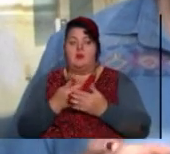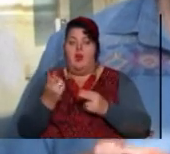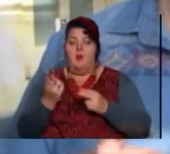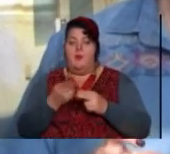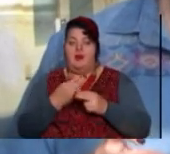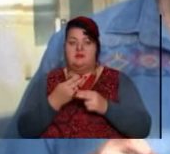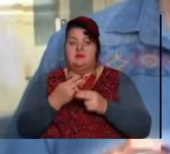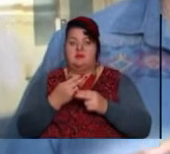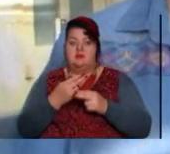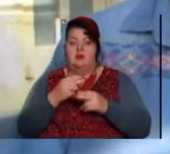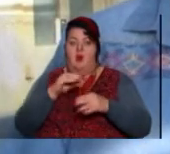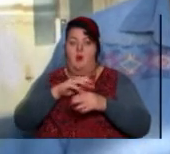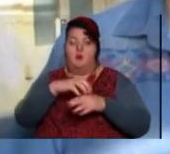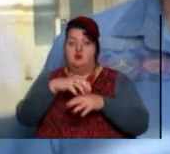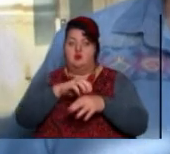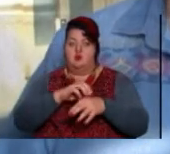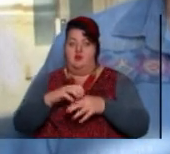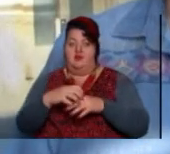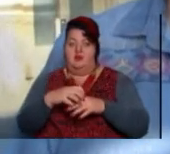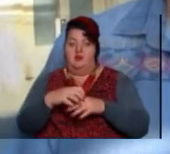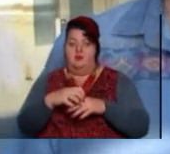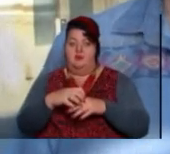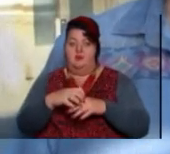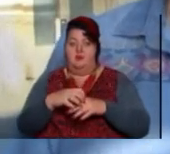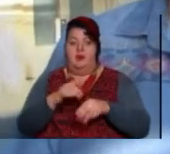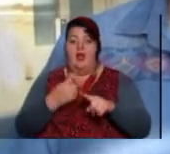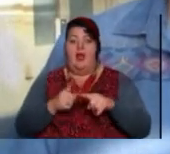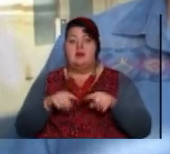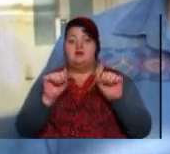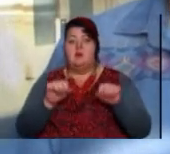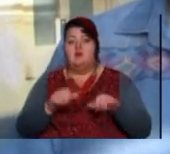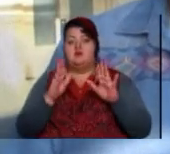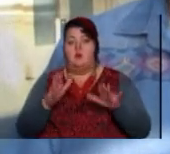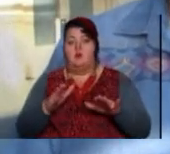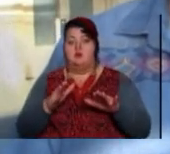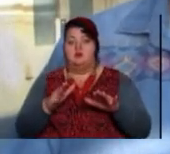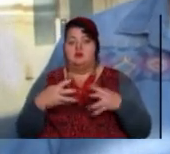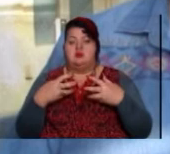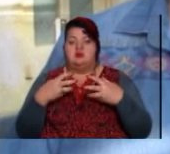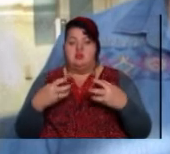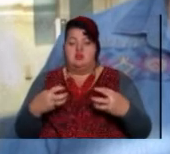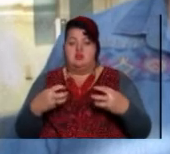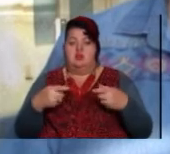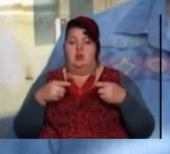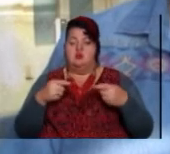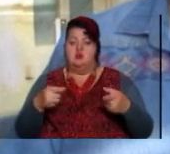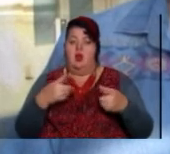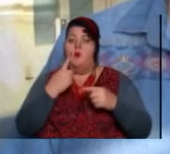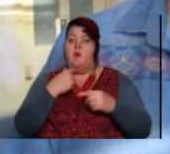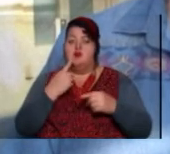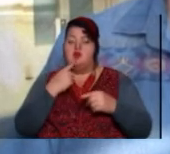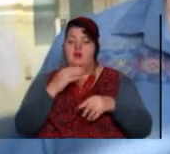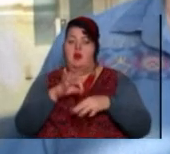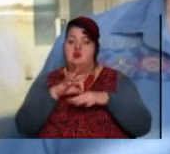прощупування. Це може бути втяжіння соска. Це може бути почервоніння